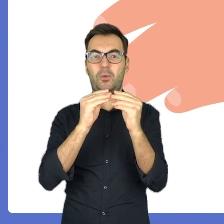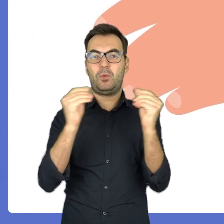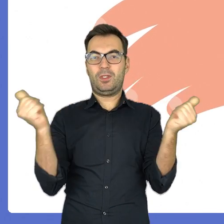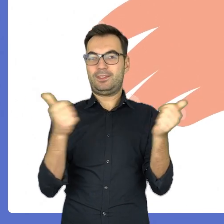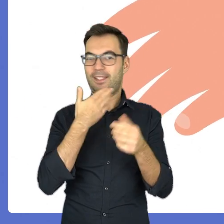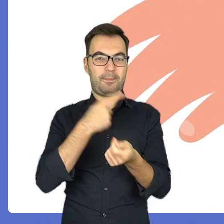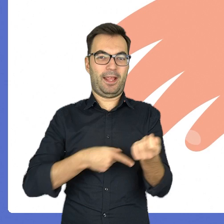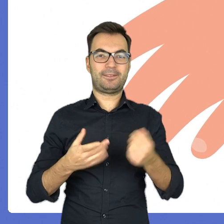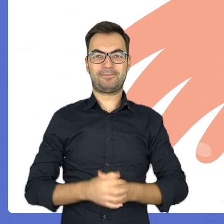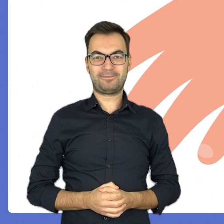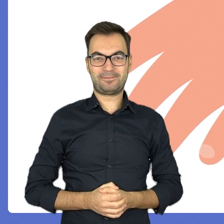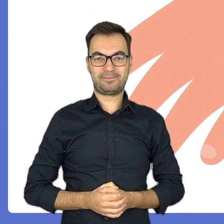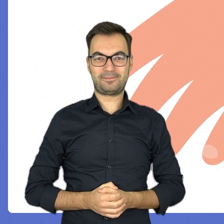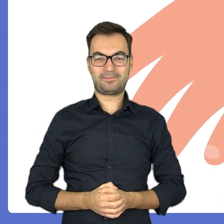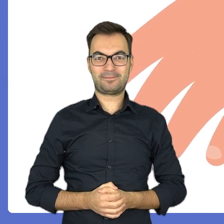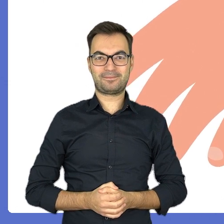nie ma śladu.